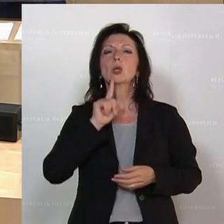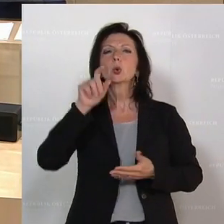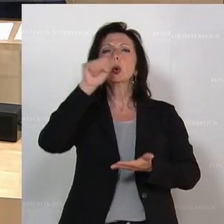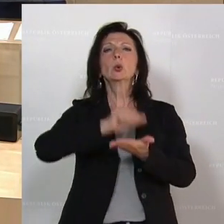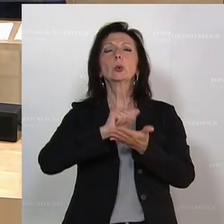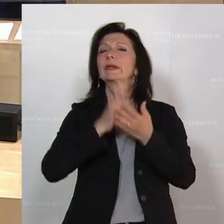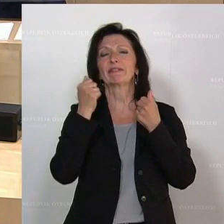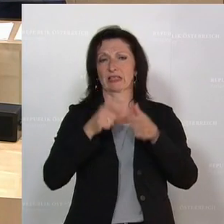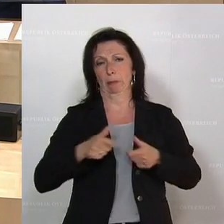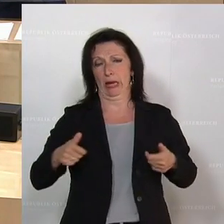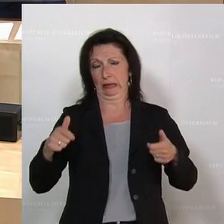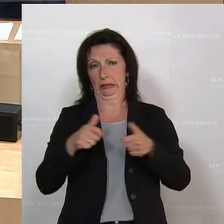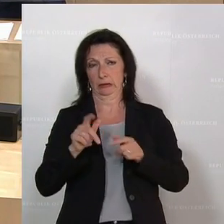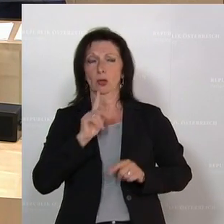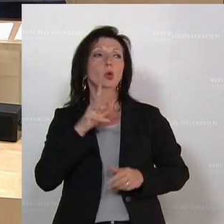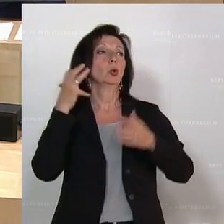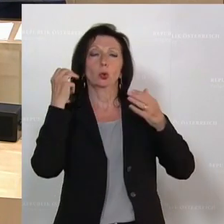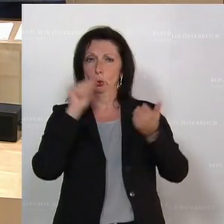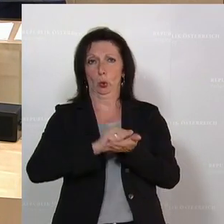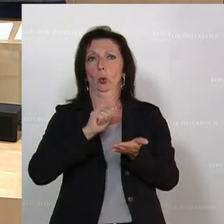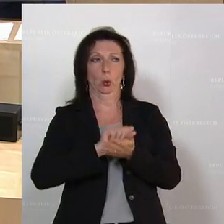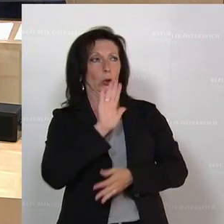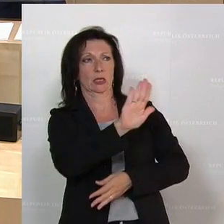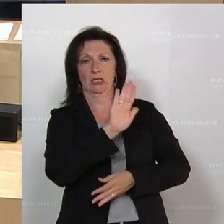-Festplatten geschreddert.